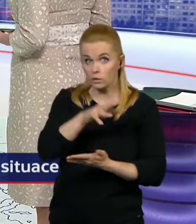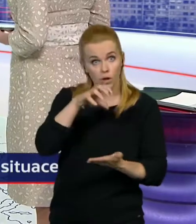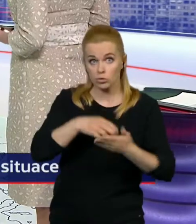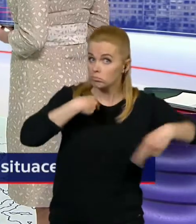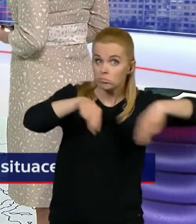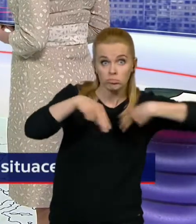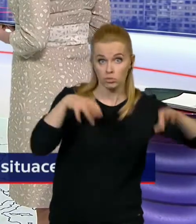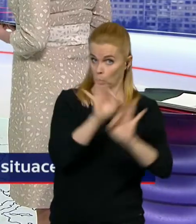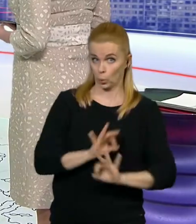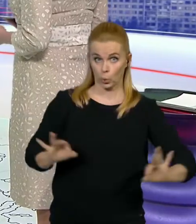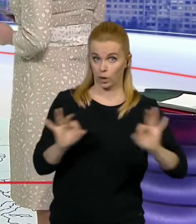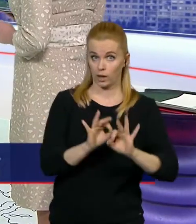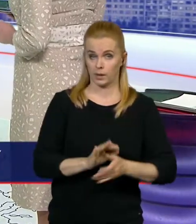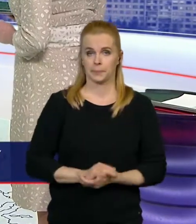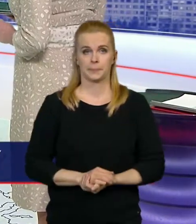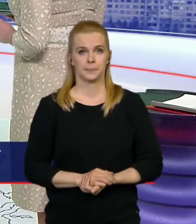nekonzultoval?